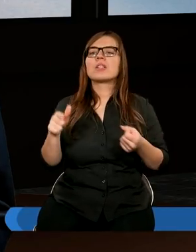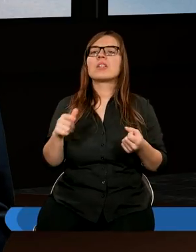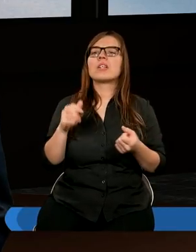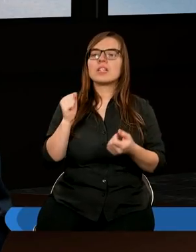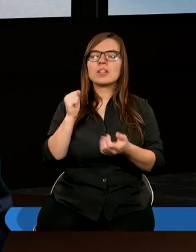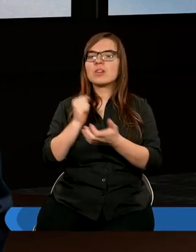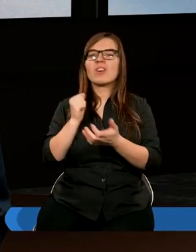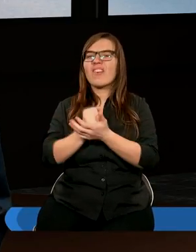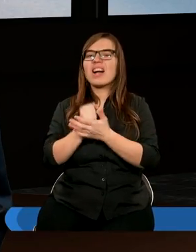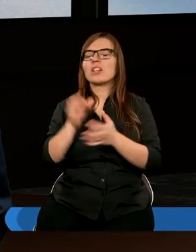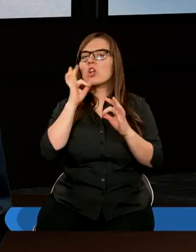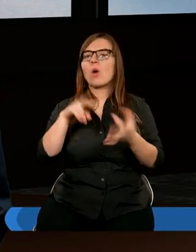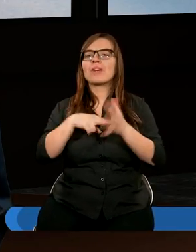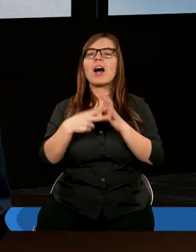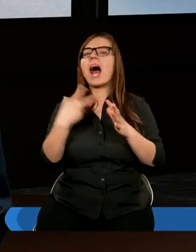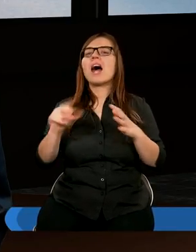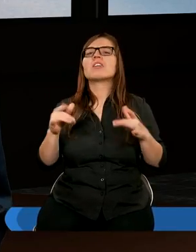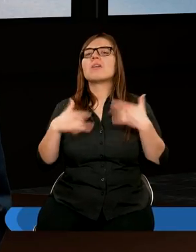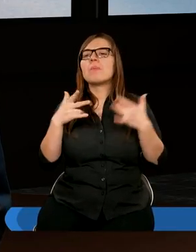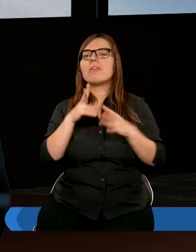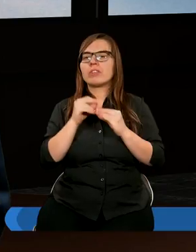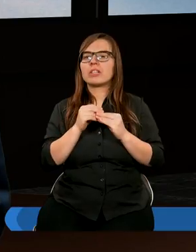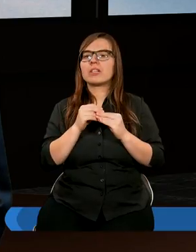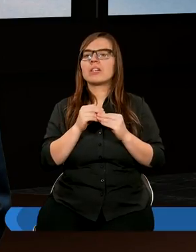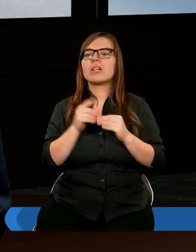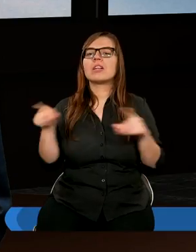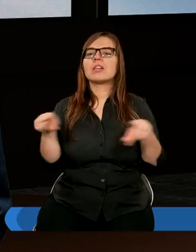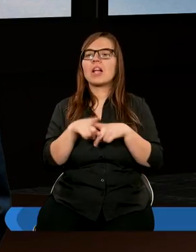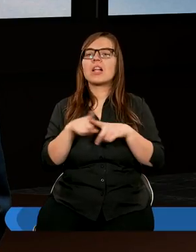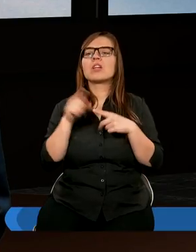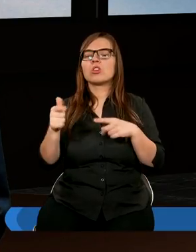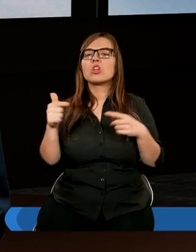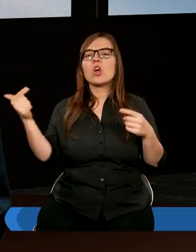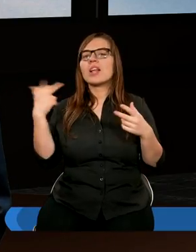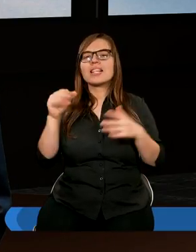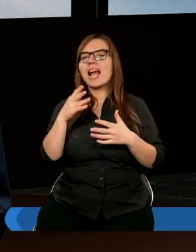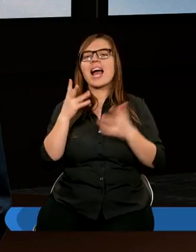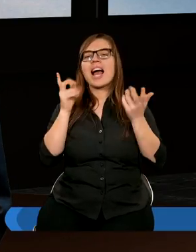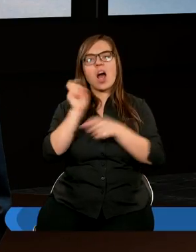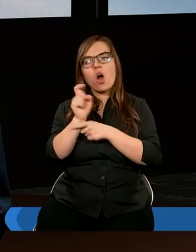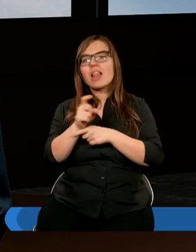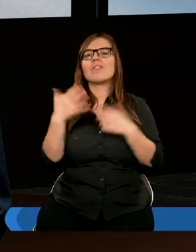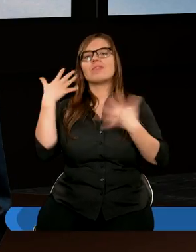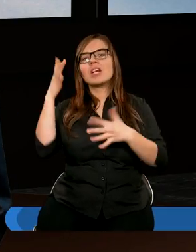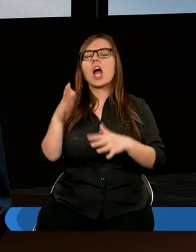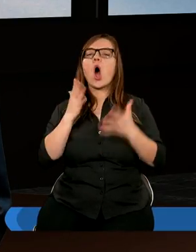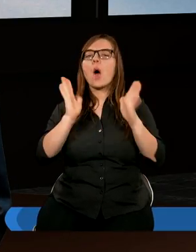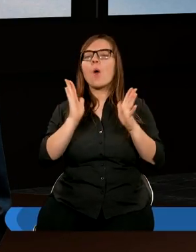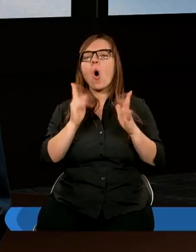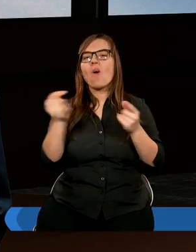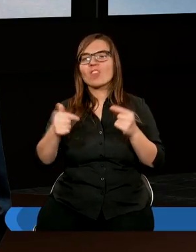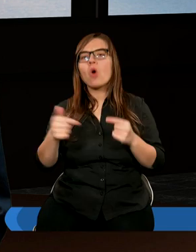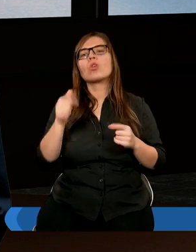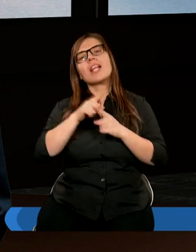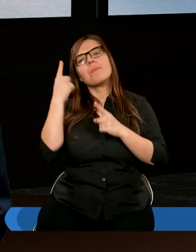martwić o to, co dzisiaj, ale też nie zdejmuje z nas obowiązku myślenia o tym, co będzie jutro w